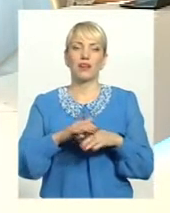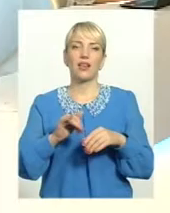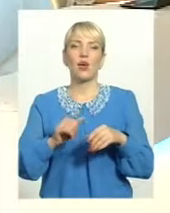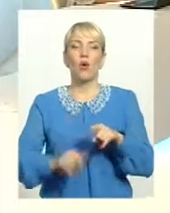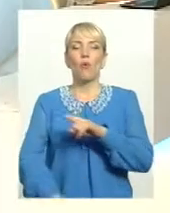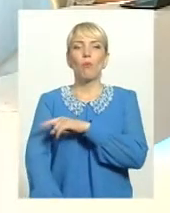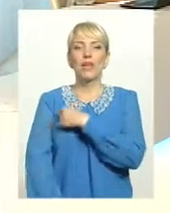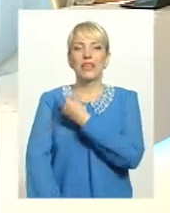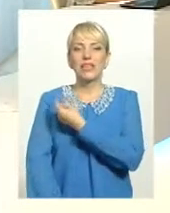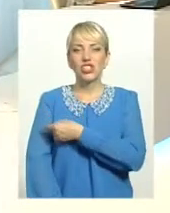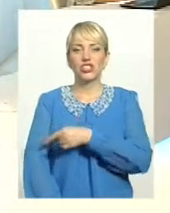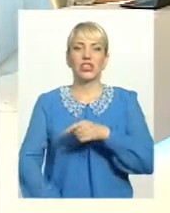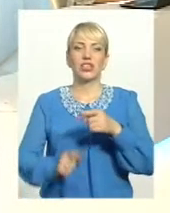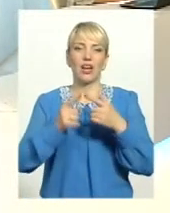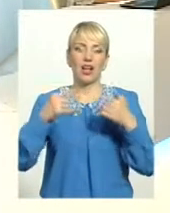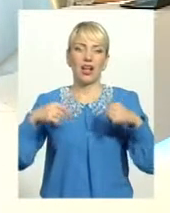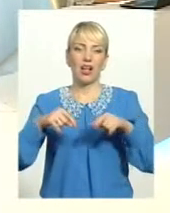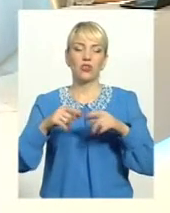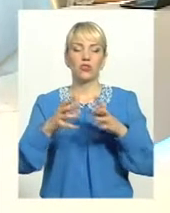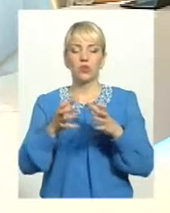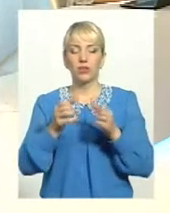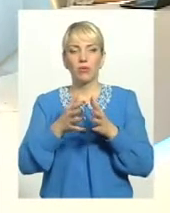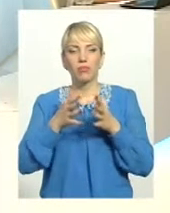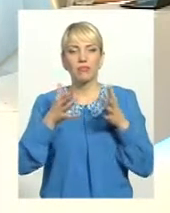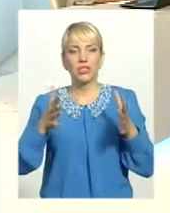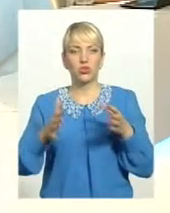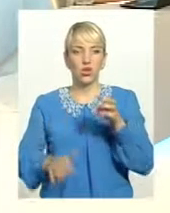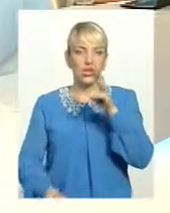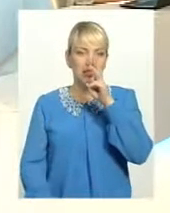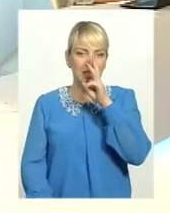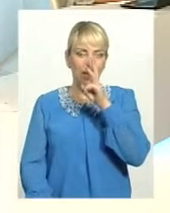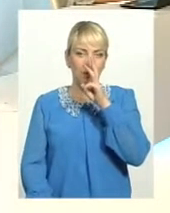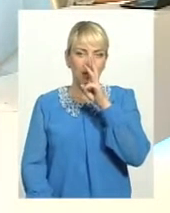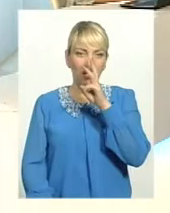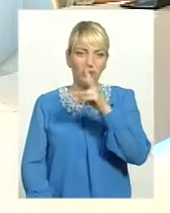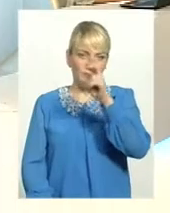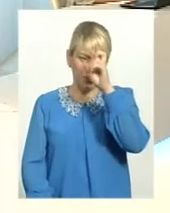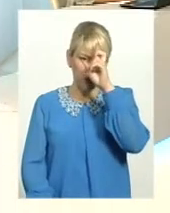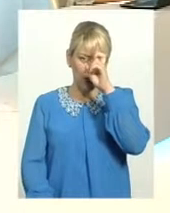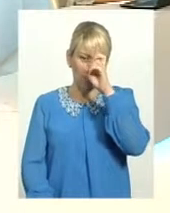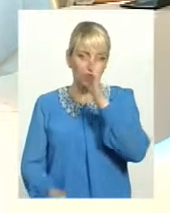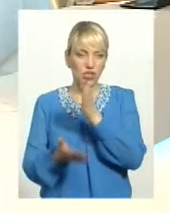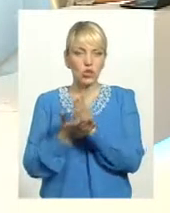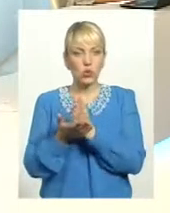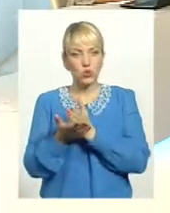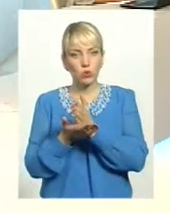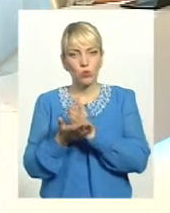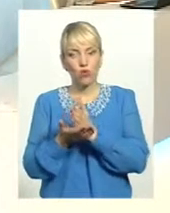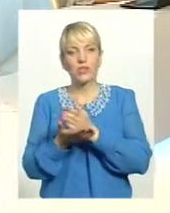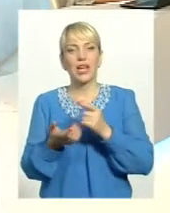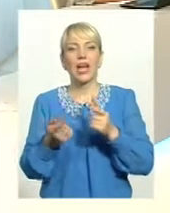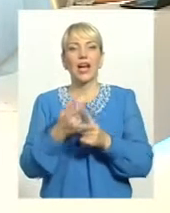галузі, отримали більшу зароблату декларативну, ну, державні службовці. А чи маємо